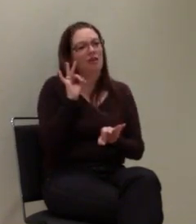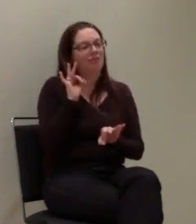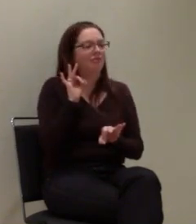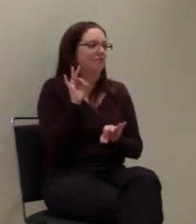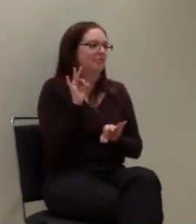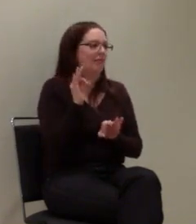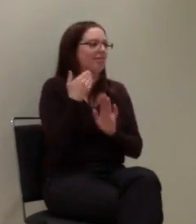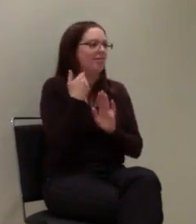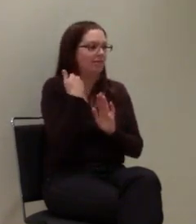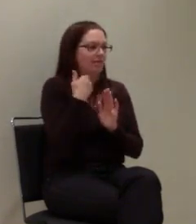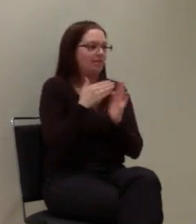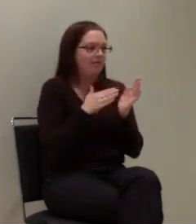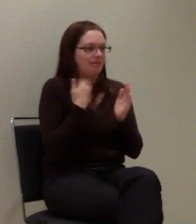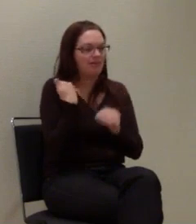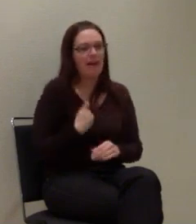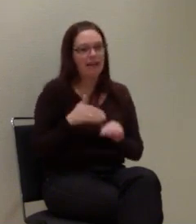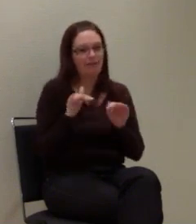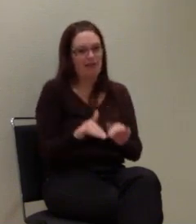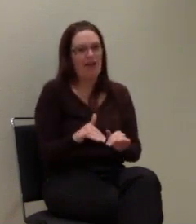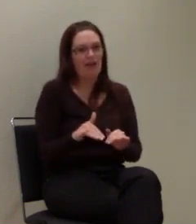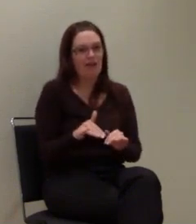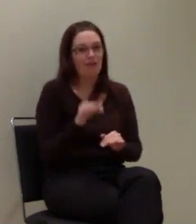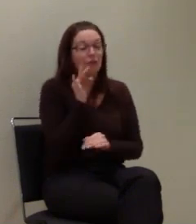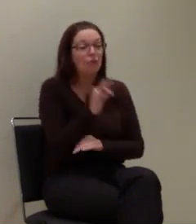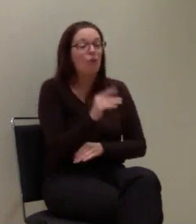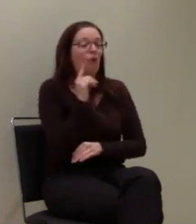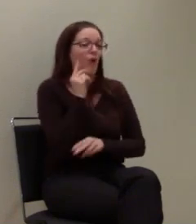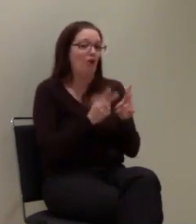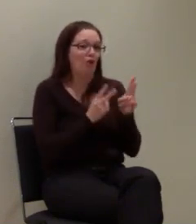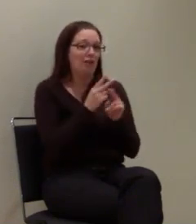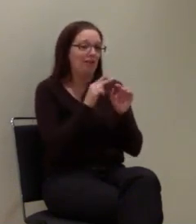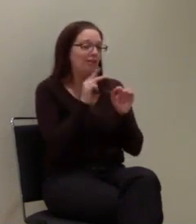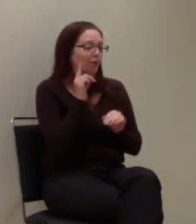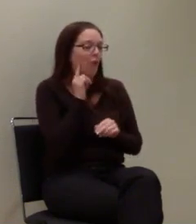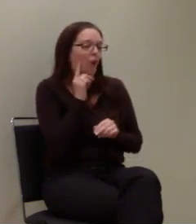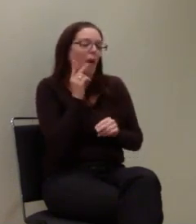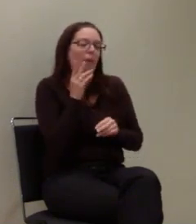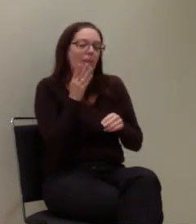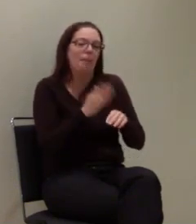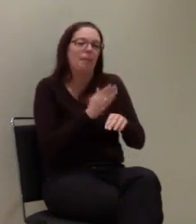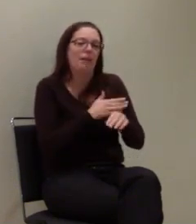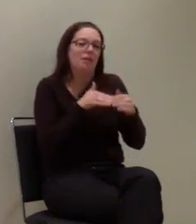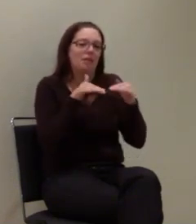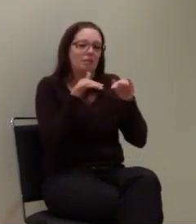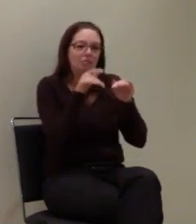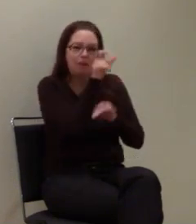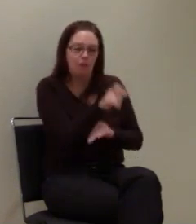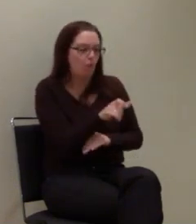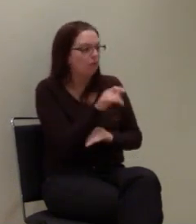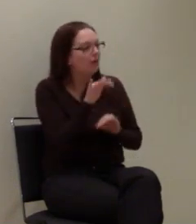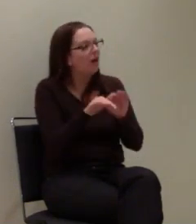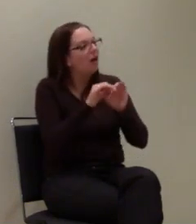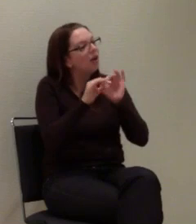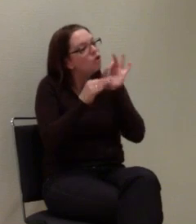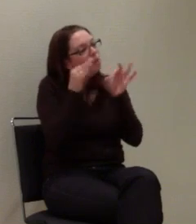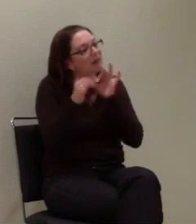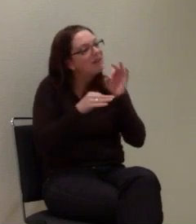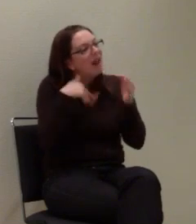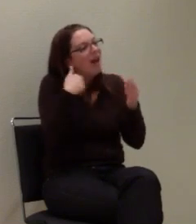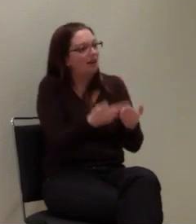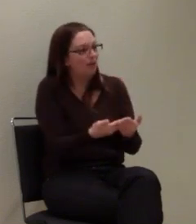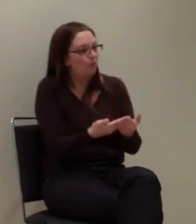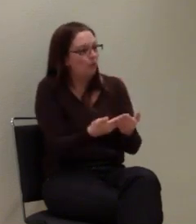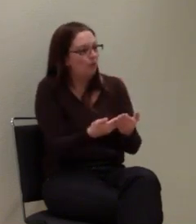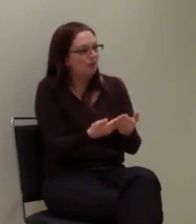Zum Anmerken, E-Plus selber ein Sonderangebot oder beziehungsweise ein extra Angebot für gehörlose Menschen hat, einen